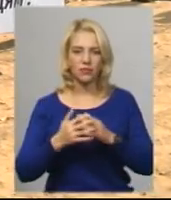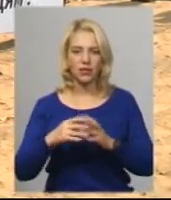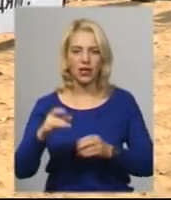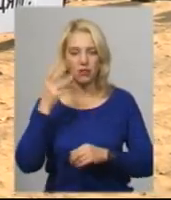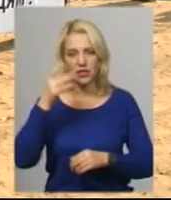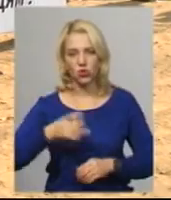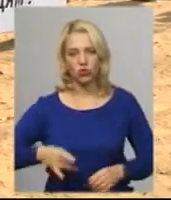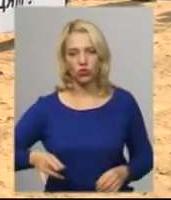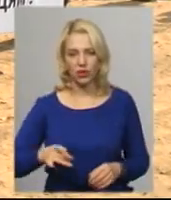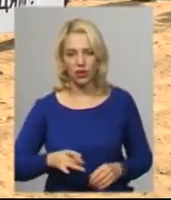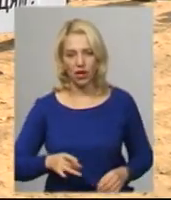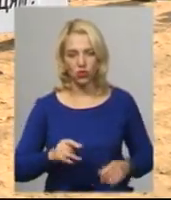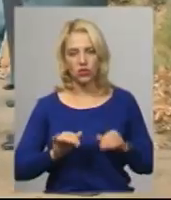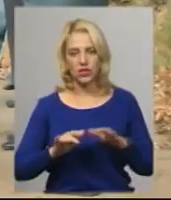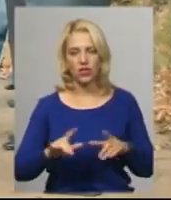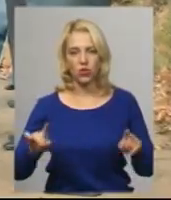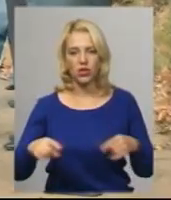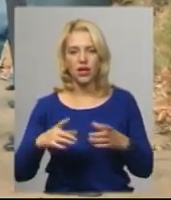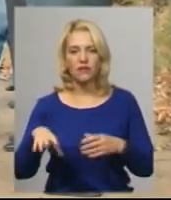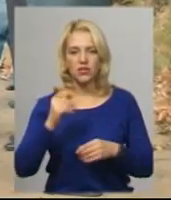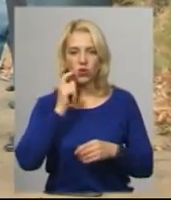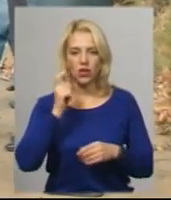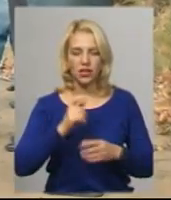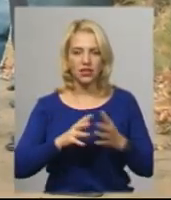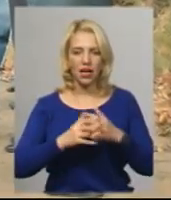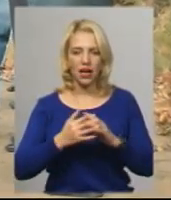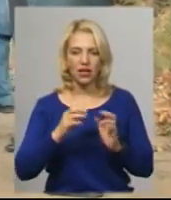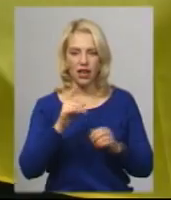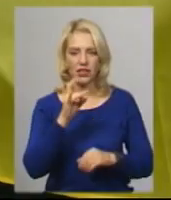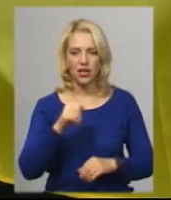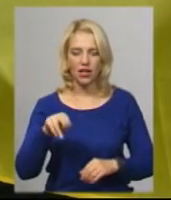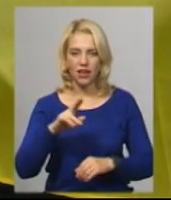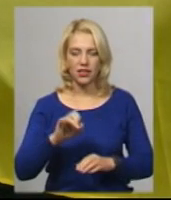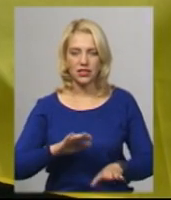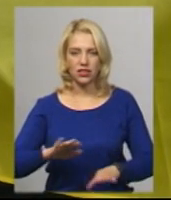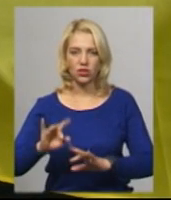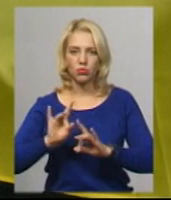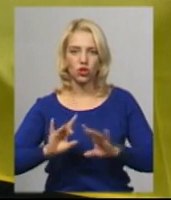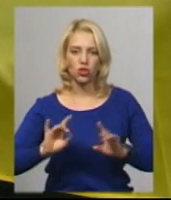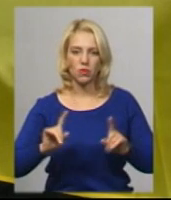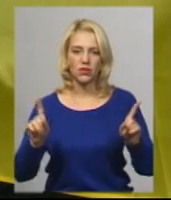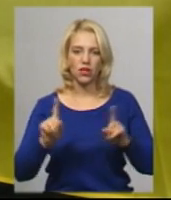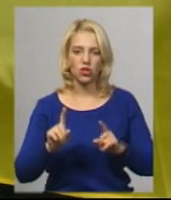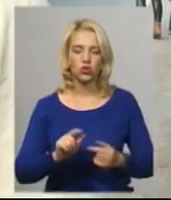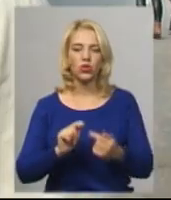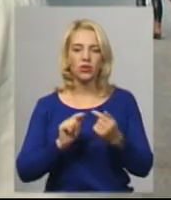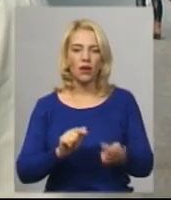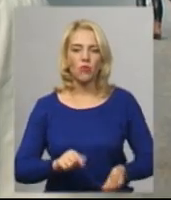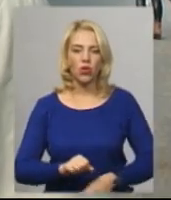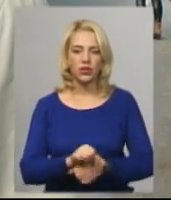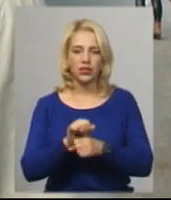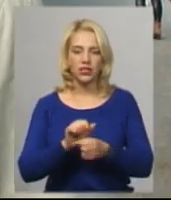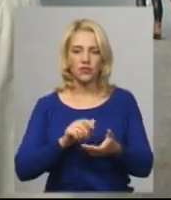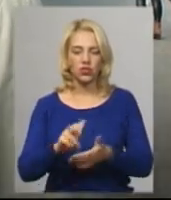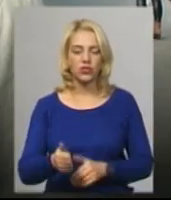організувала громадська організація «Всеукраїнська аграрна рада». Заступник голови ради Алій Міщук розповідає, на протест вийшли із кількома вимогами. Наші